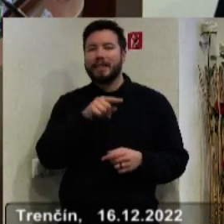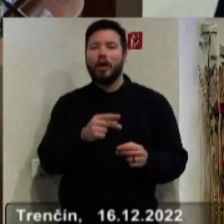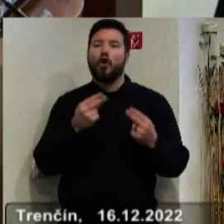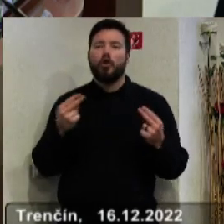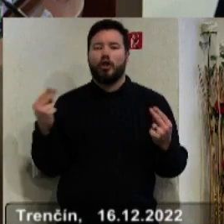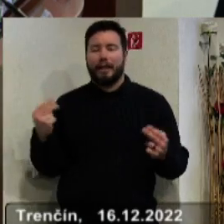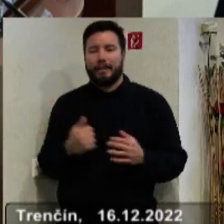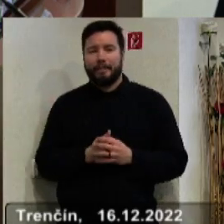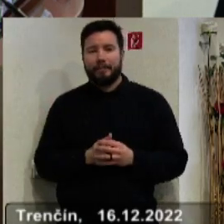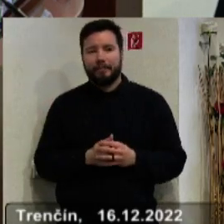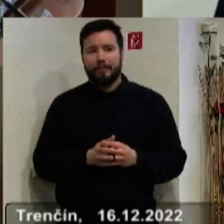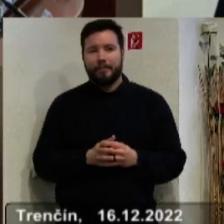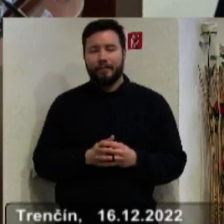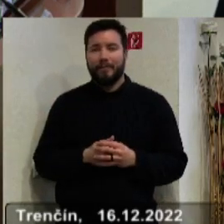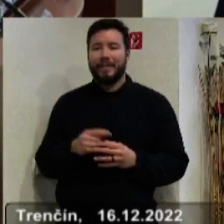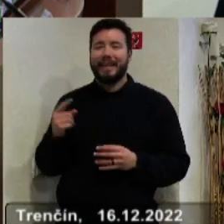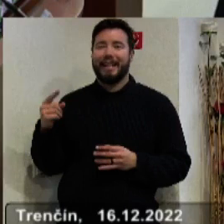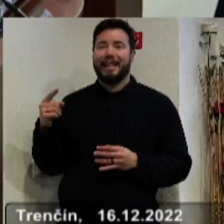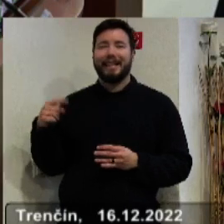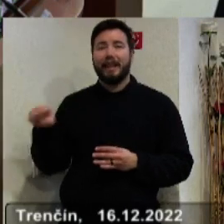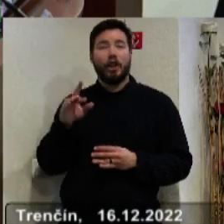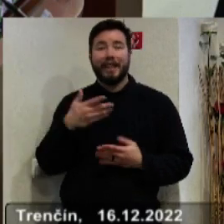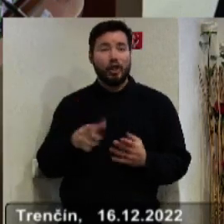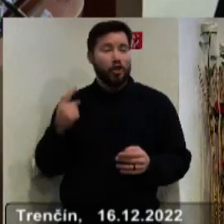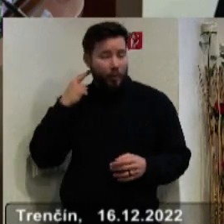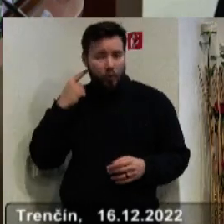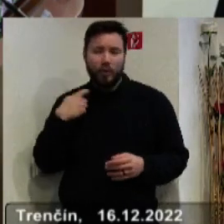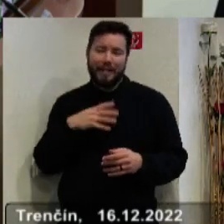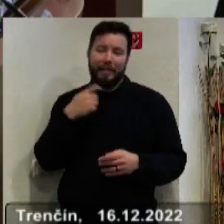Niekoľko poznámov tých, ktorí o tom ste nič nepočuli.